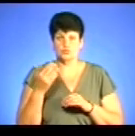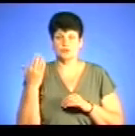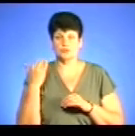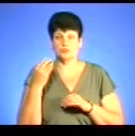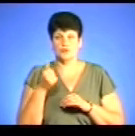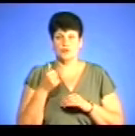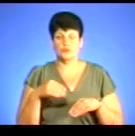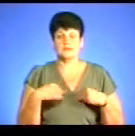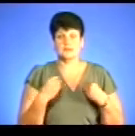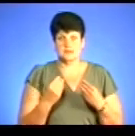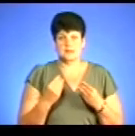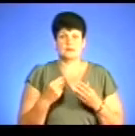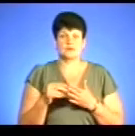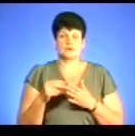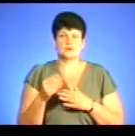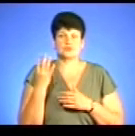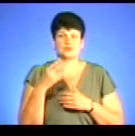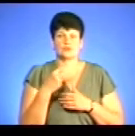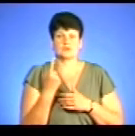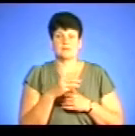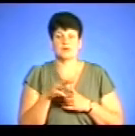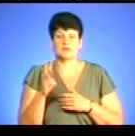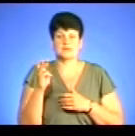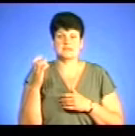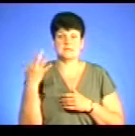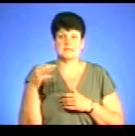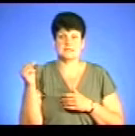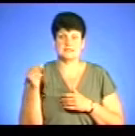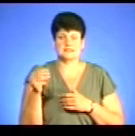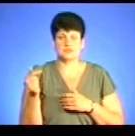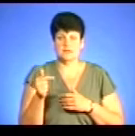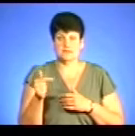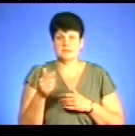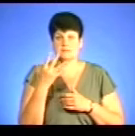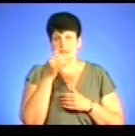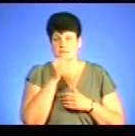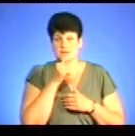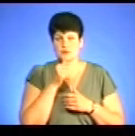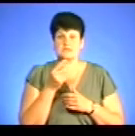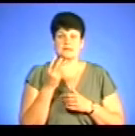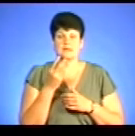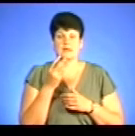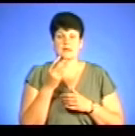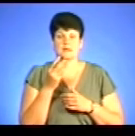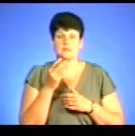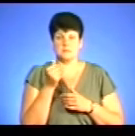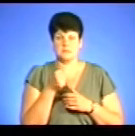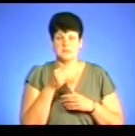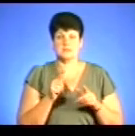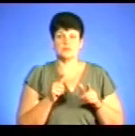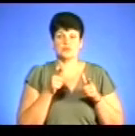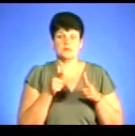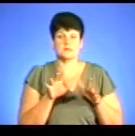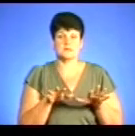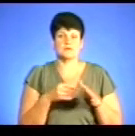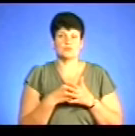році ми дали надходження 41 мільйон 350 тисяч за п'ять місяців. Цього року за п'ять місяців ми вже поступило в